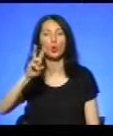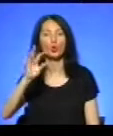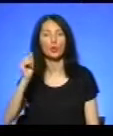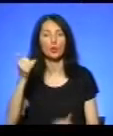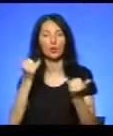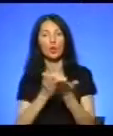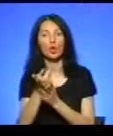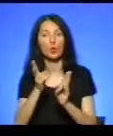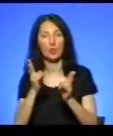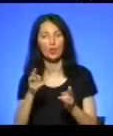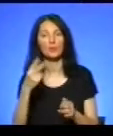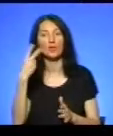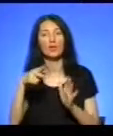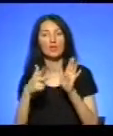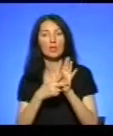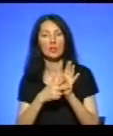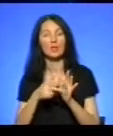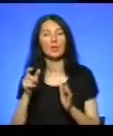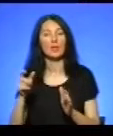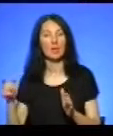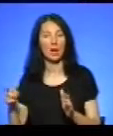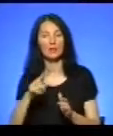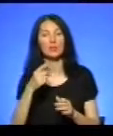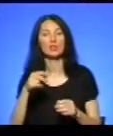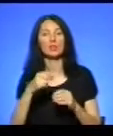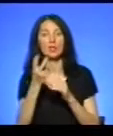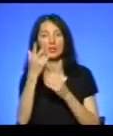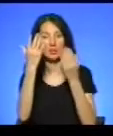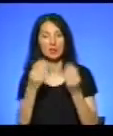28 нелегалів за 13 днів затримали на Тернопільщині.